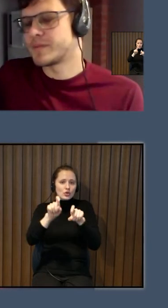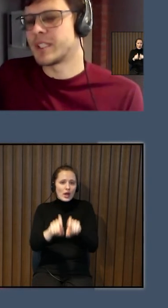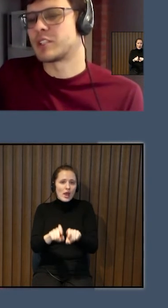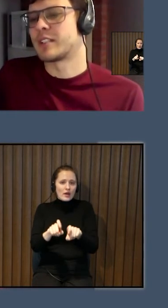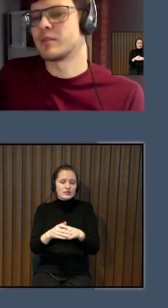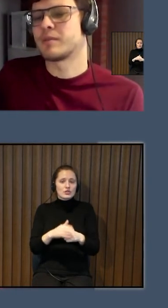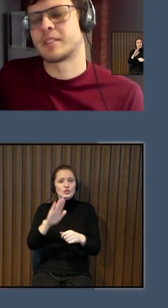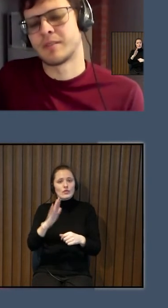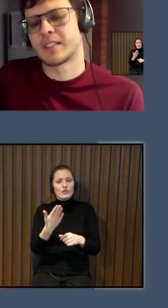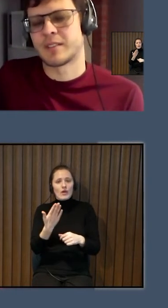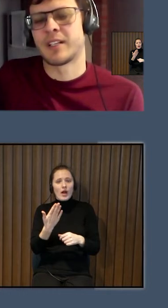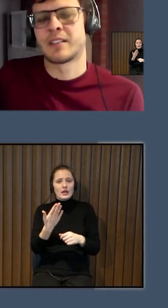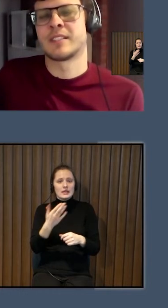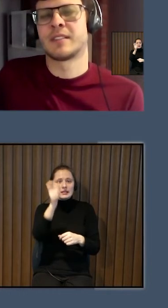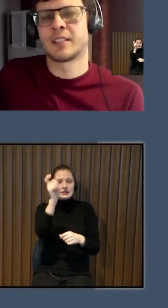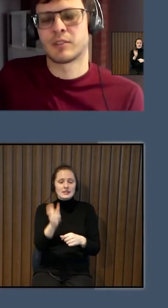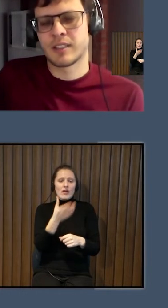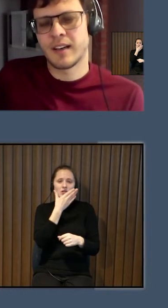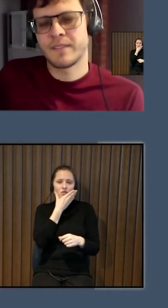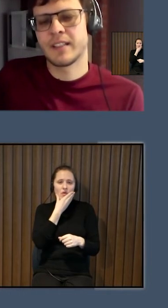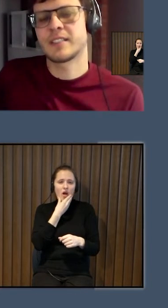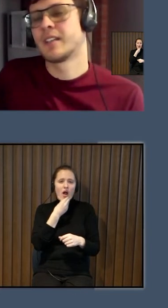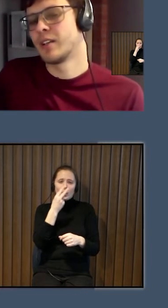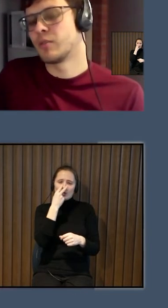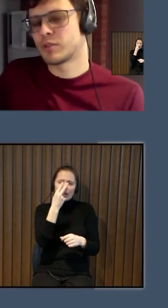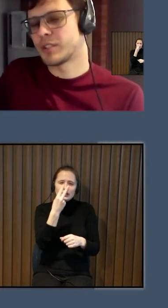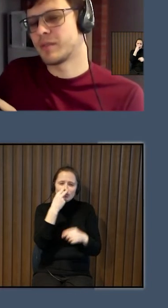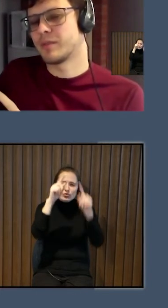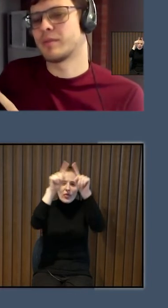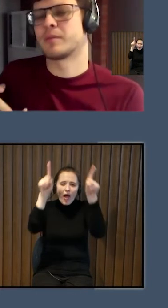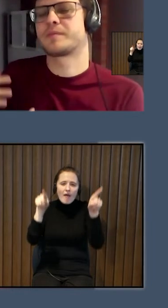cilvēks ar vāju redziet redzu stāfeles?